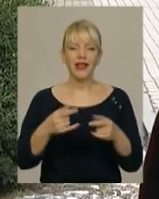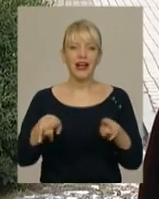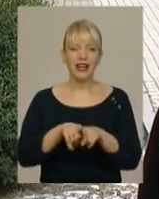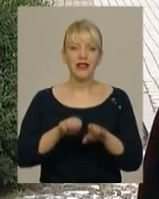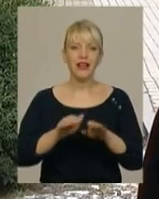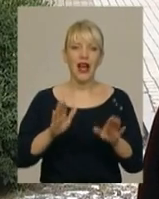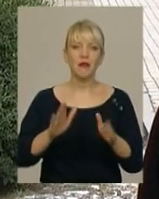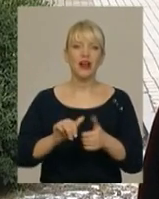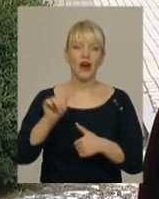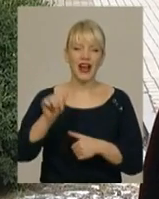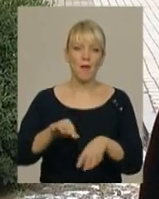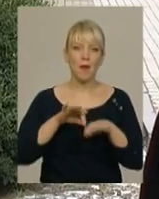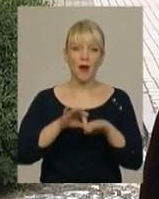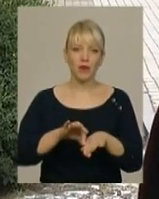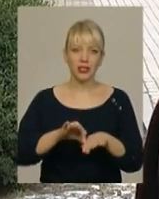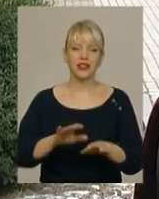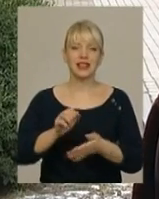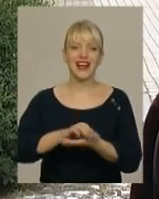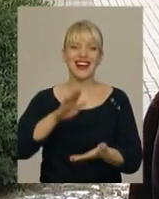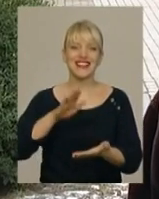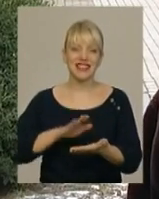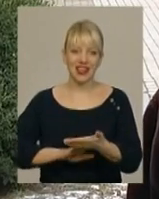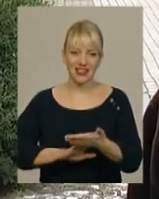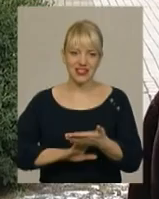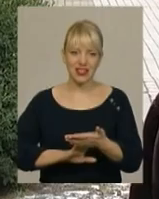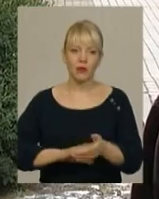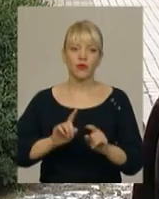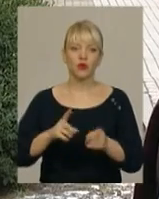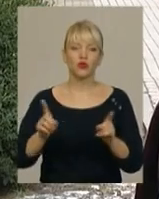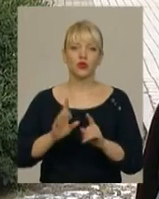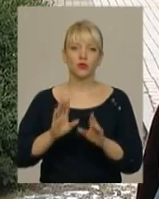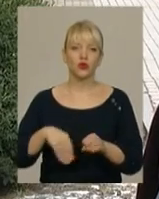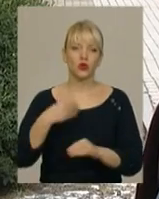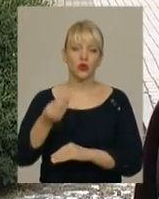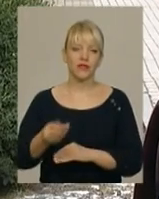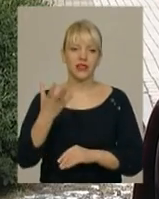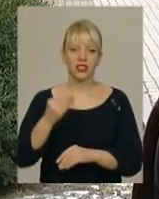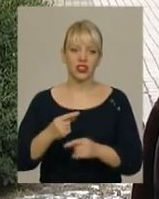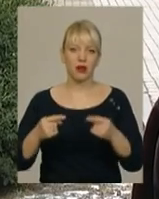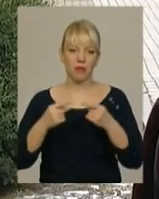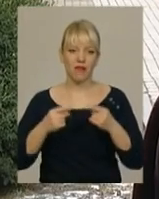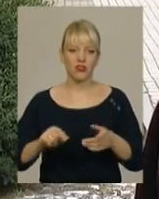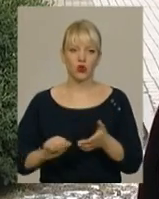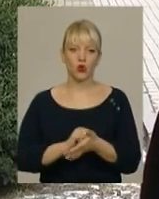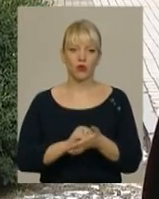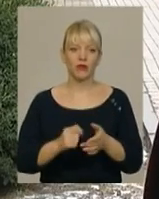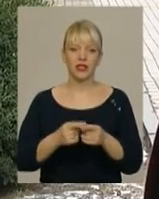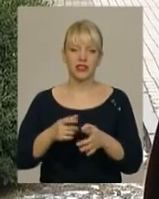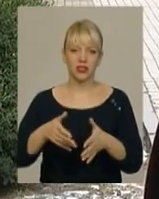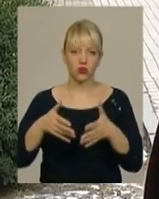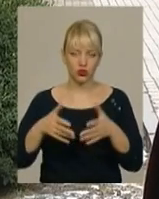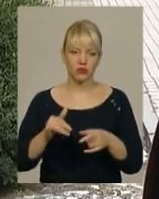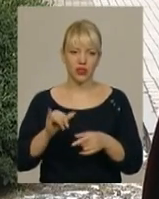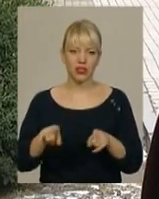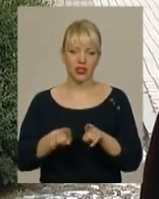буде окремо проводитись реєстрація, тому що будуть додаватися ще певні документи. Це зрозуміло.